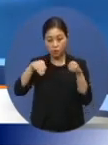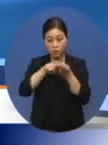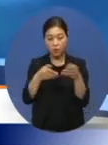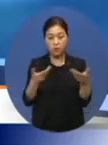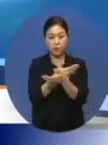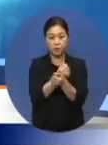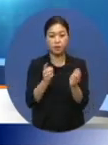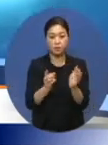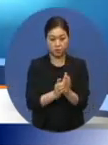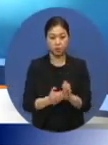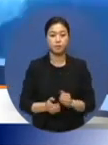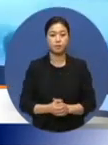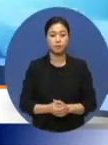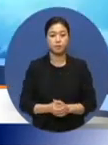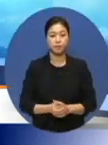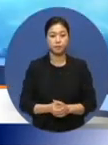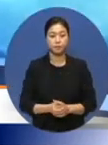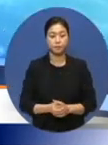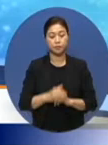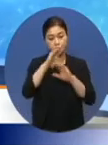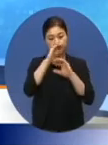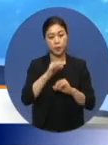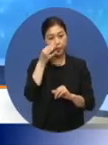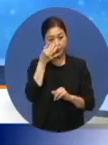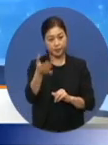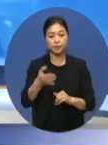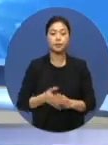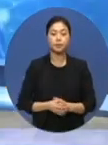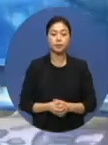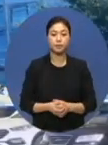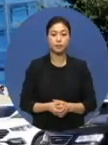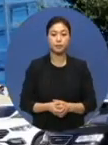협약을 맺었습니다. 보도에 정훈선 기자입니다.